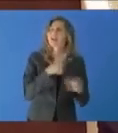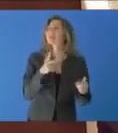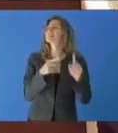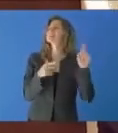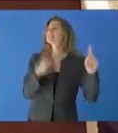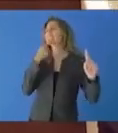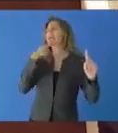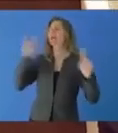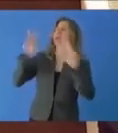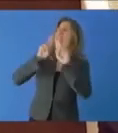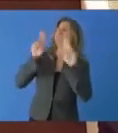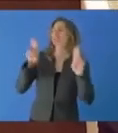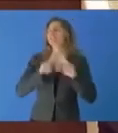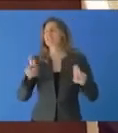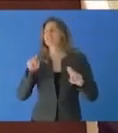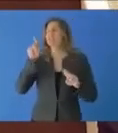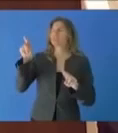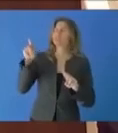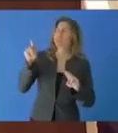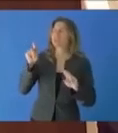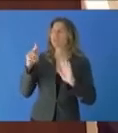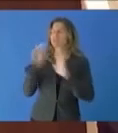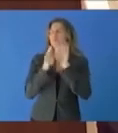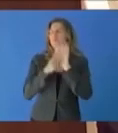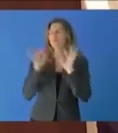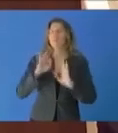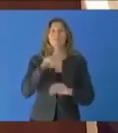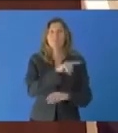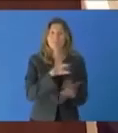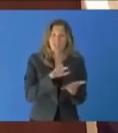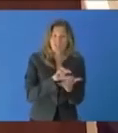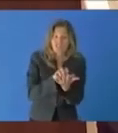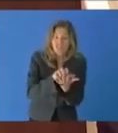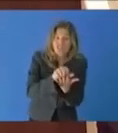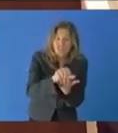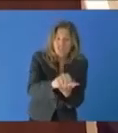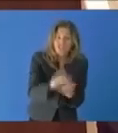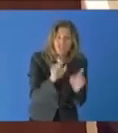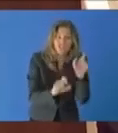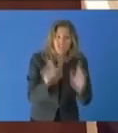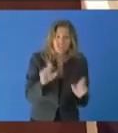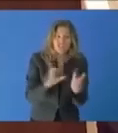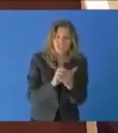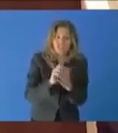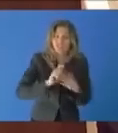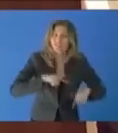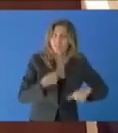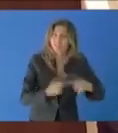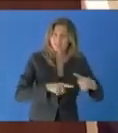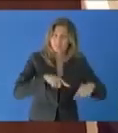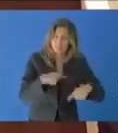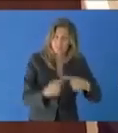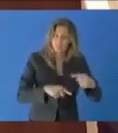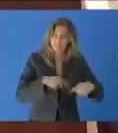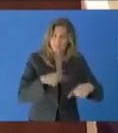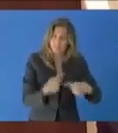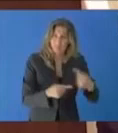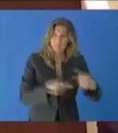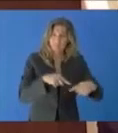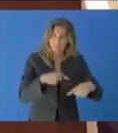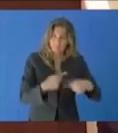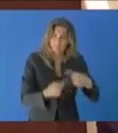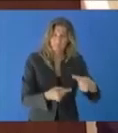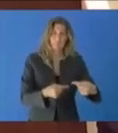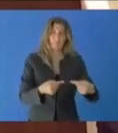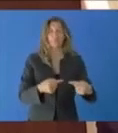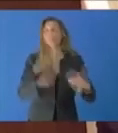'entendre que le droit international n'existe pas. Par conséquent, le génocide des Arméniens continue. Les faits démontrent qu'un génocide se poursuit